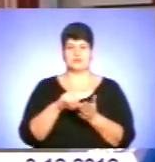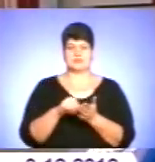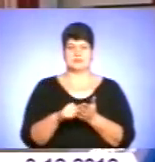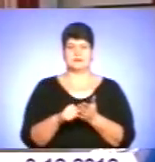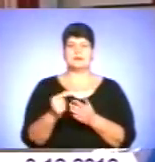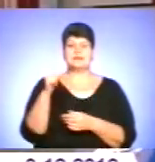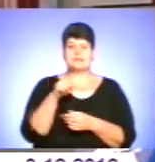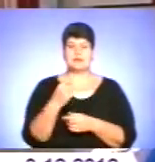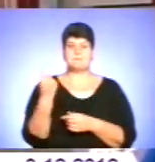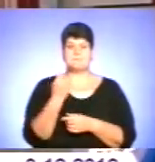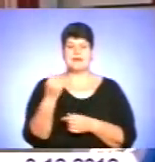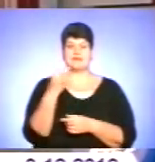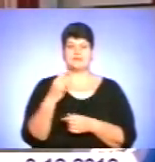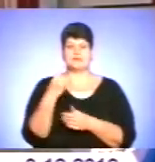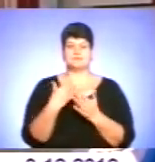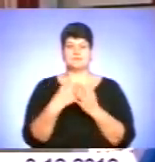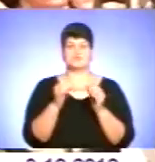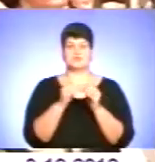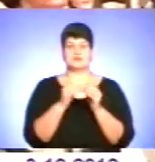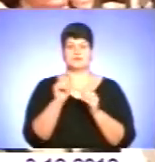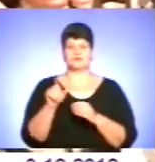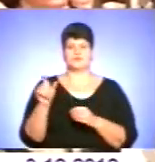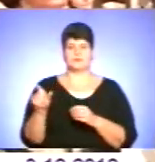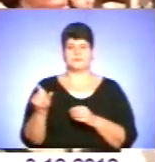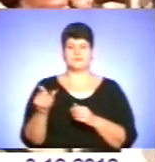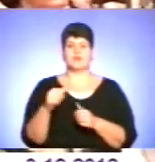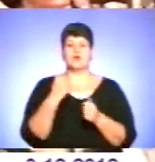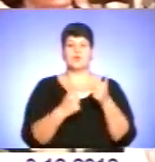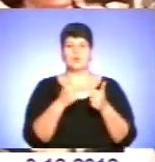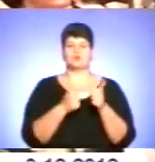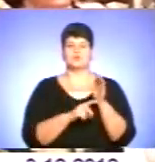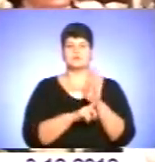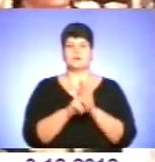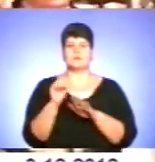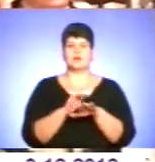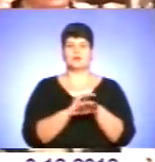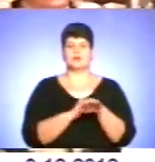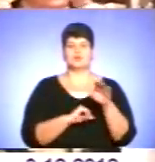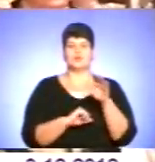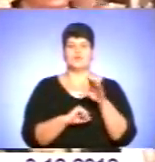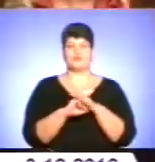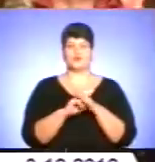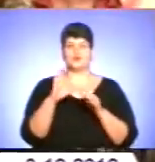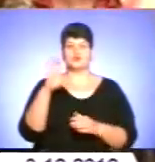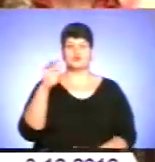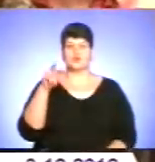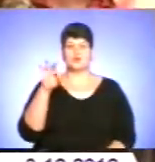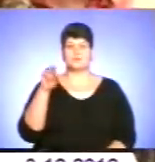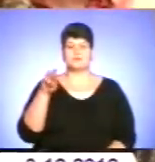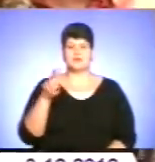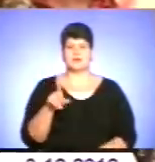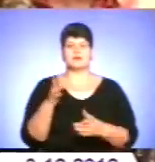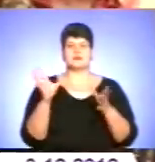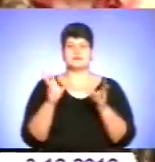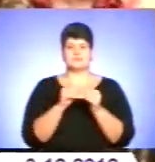них перший раз біля 10 чоловік. Конкурс започаткувало правління благодійного фонду «Соломія» спільно з музичним училищем